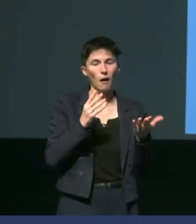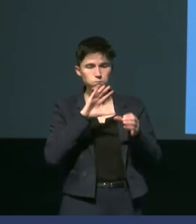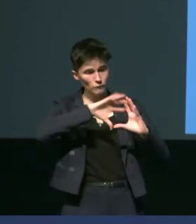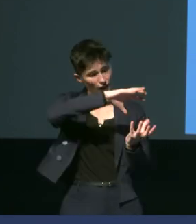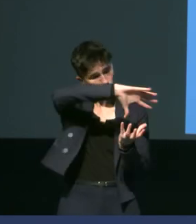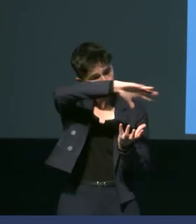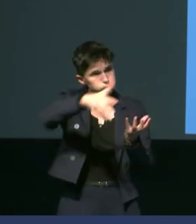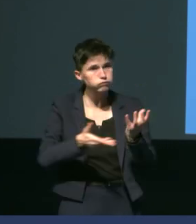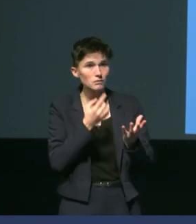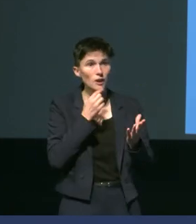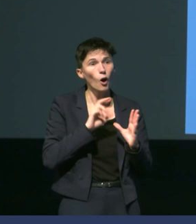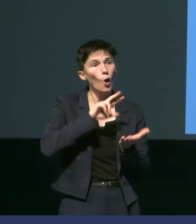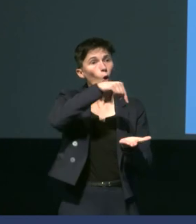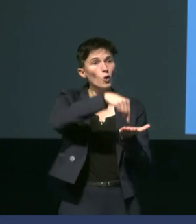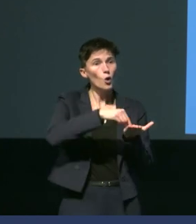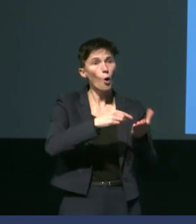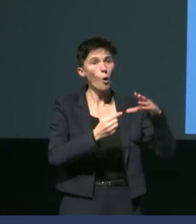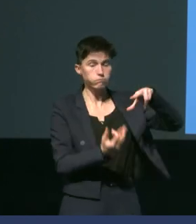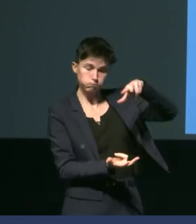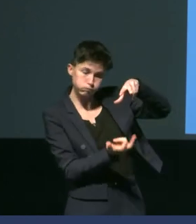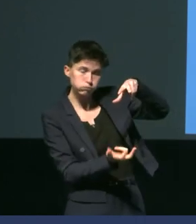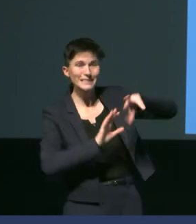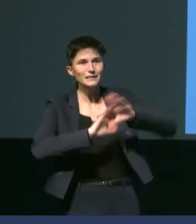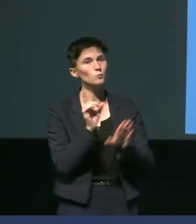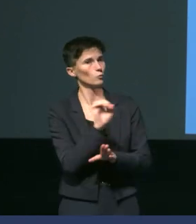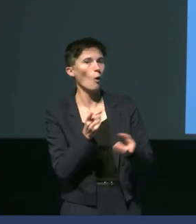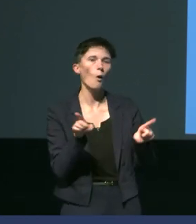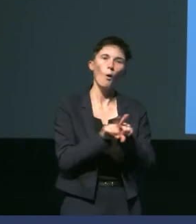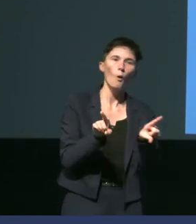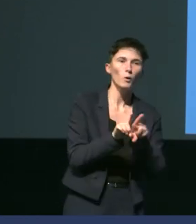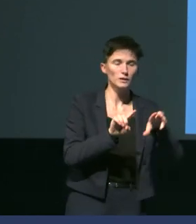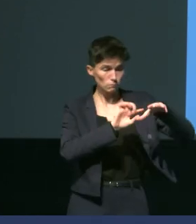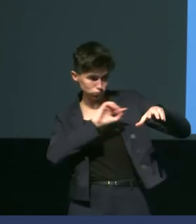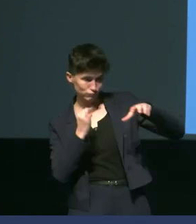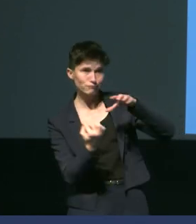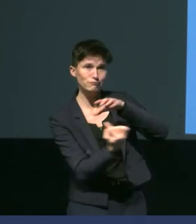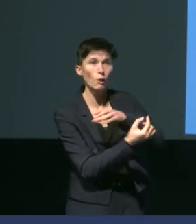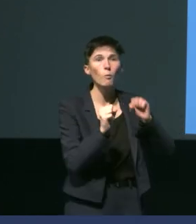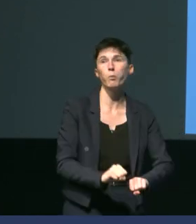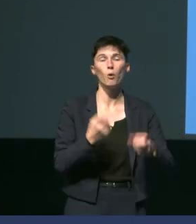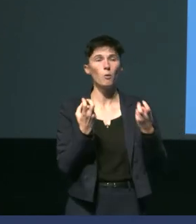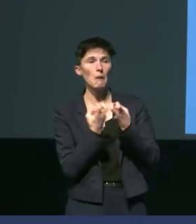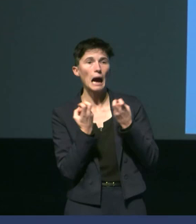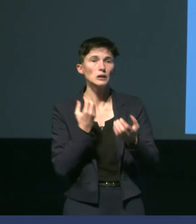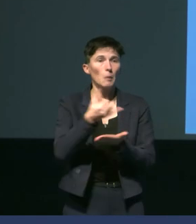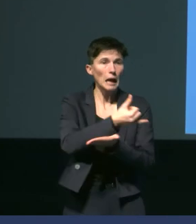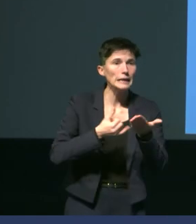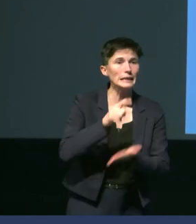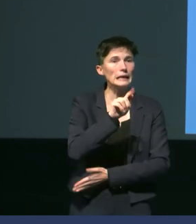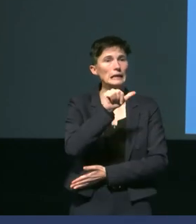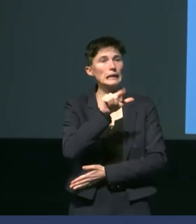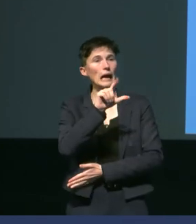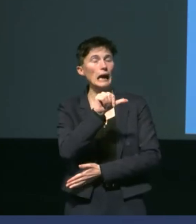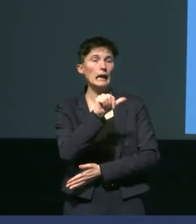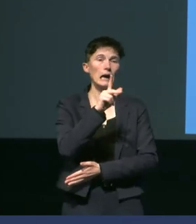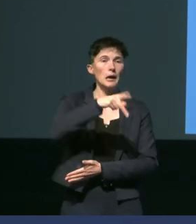espèces en milieu tropical c'est le cas des manchots des galapagos on a également le manchot pigment en australie manchot du cap en afrique